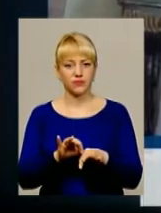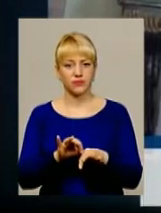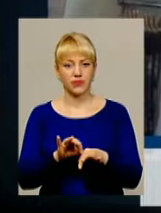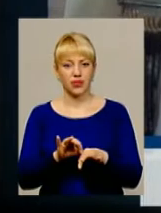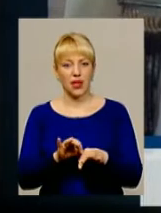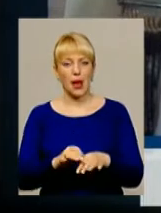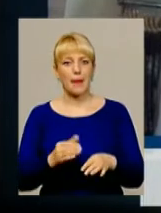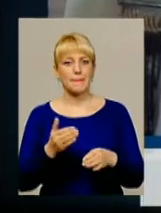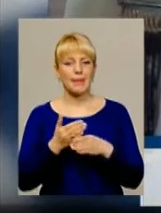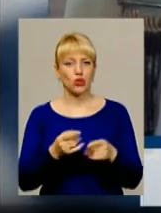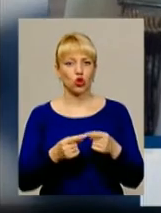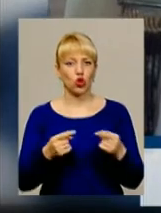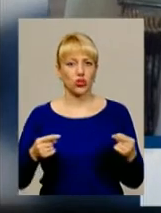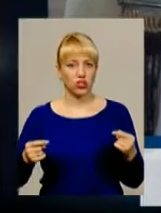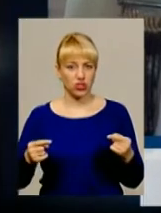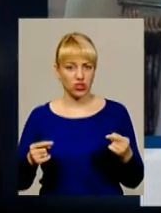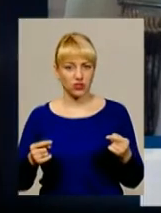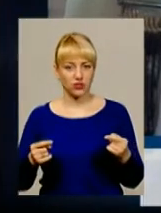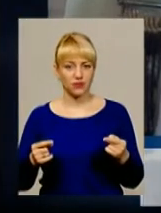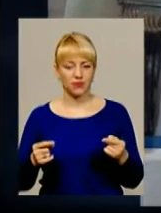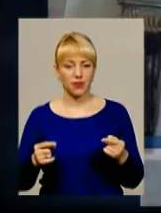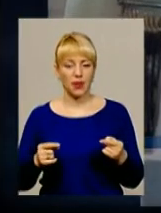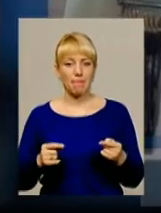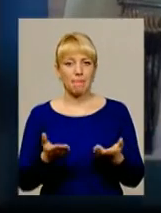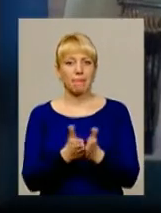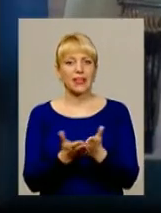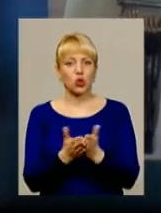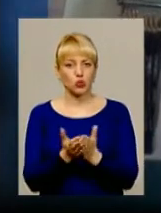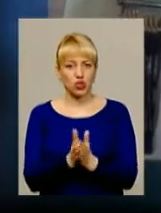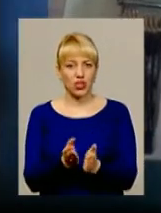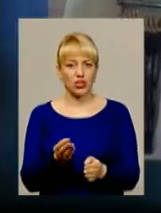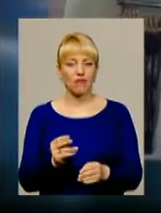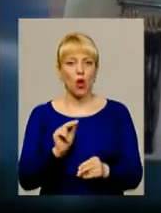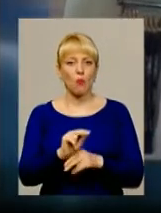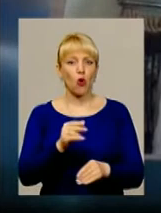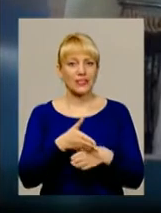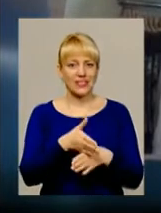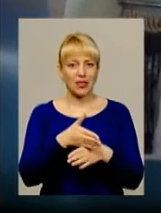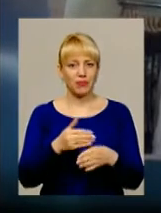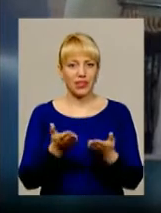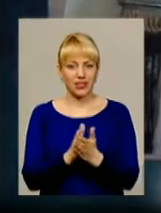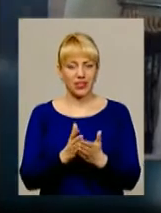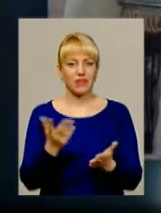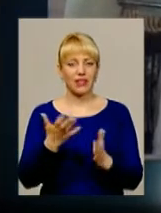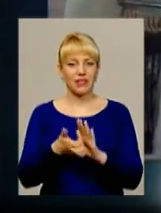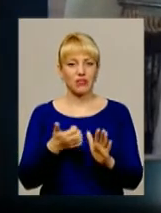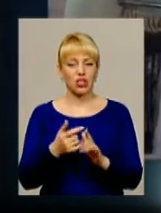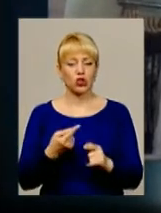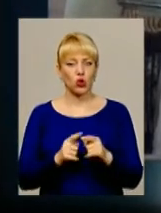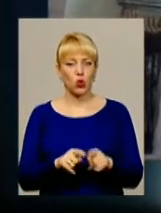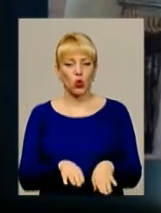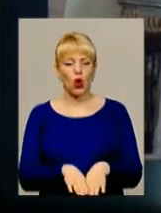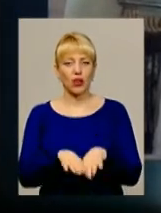доведення методологічних підручників, посібників, їх не вистачає, саме до того уровня, щоб